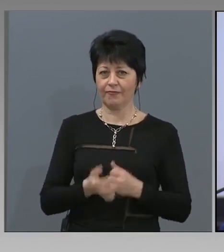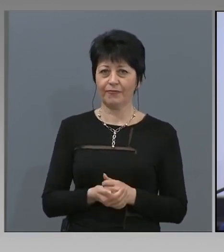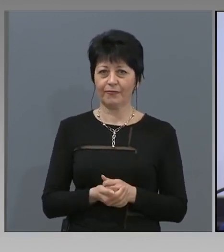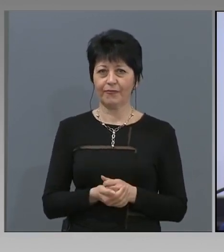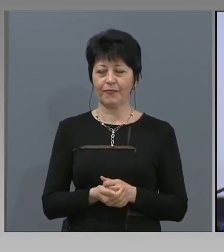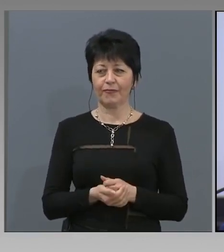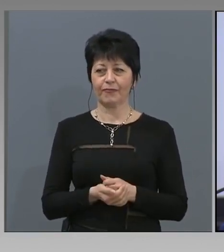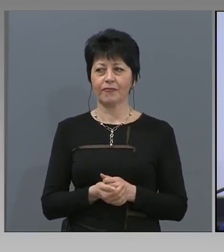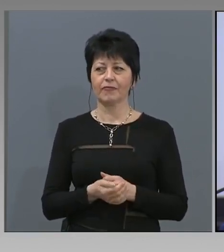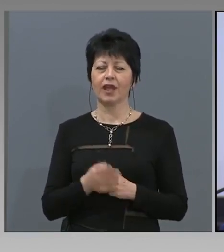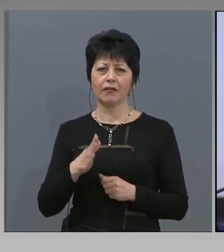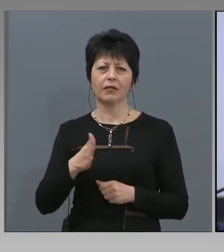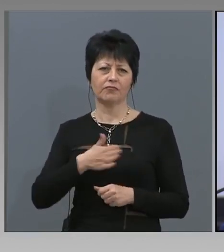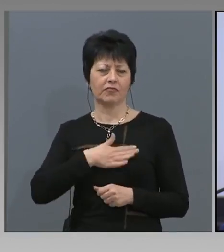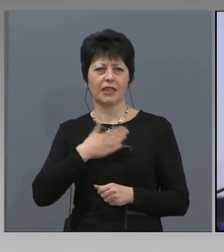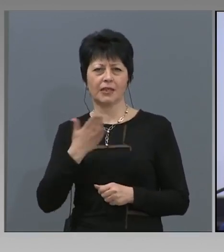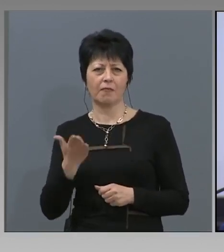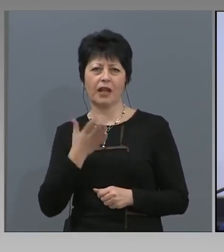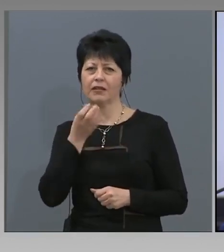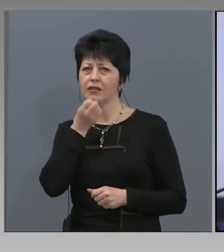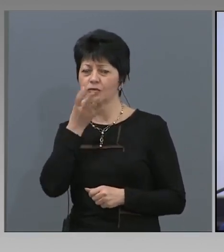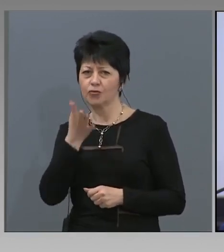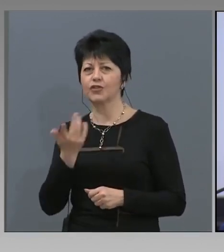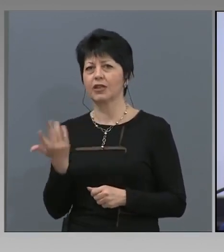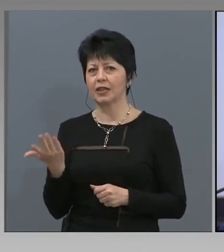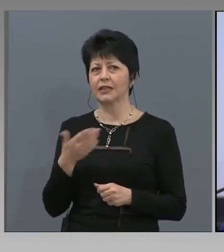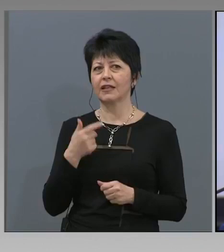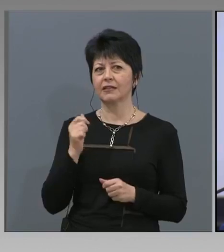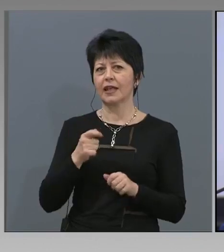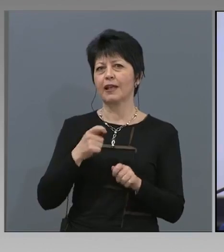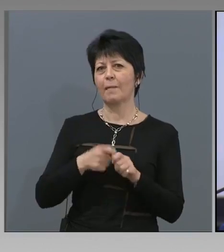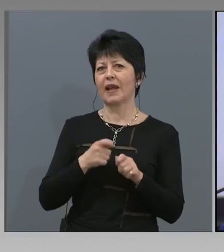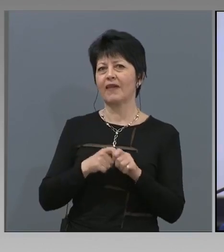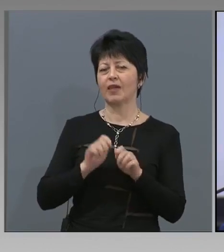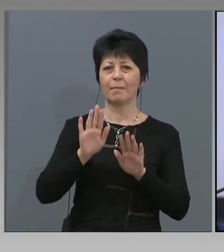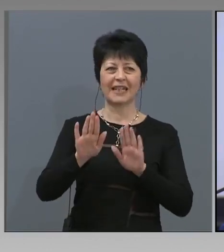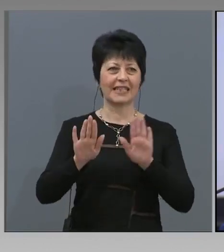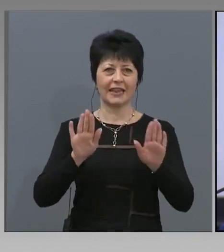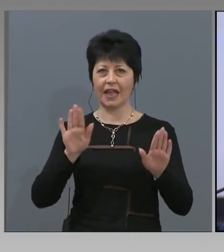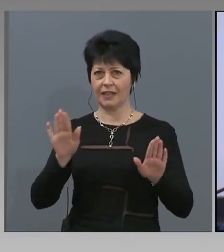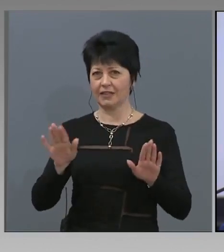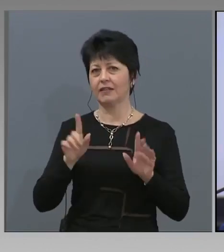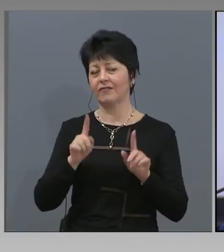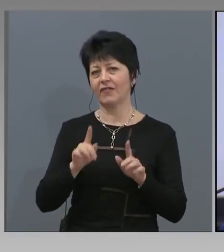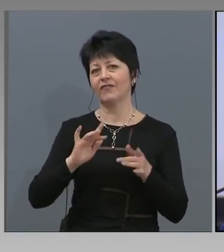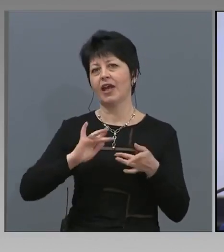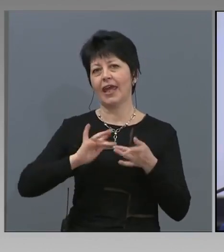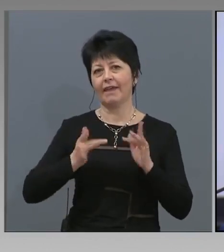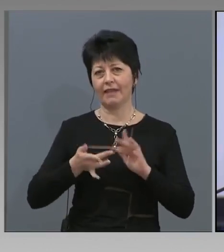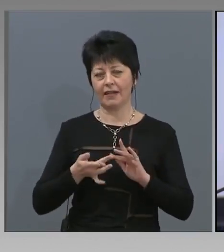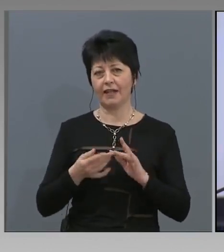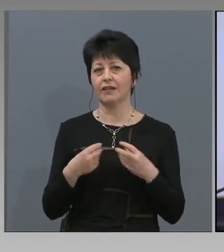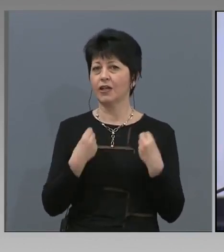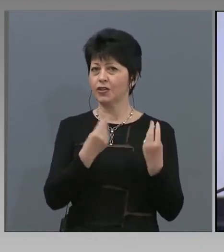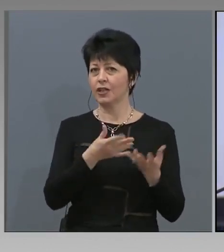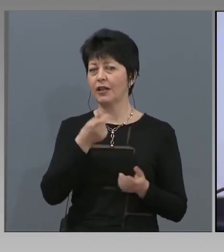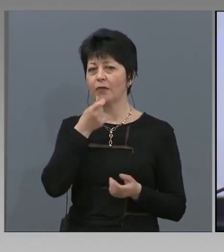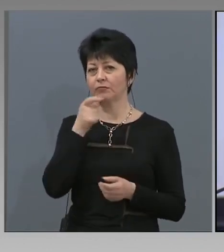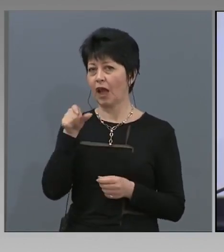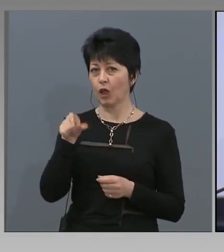смъртни случаи да бъде презентирана в интернет. Сега ще дам думата на